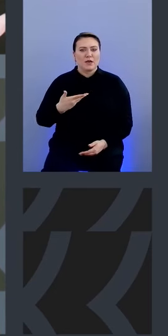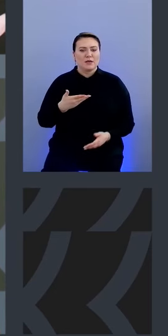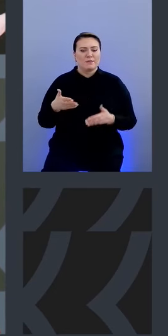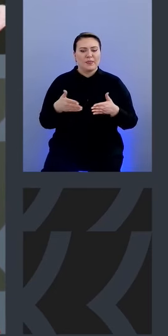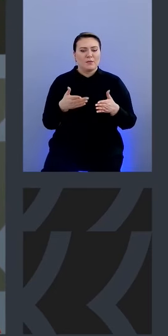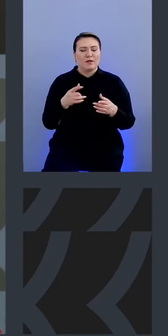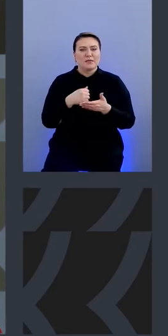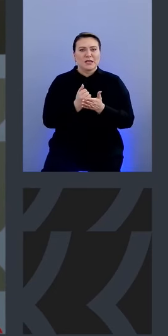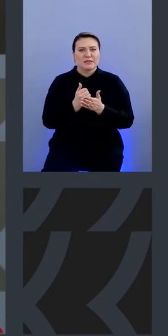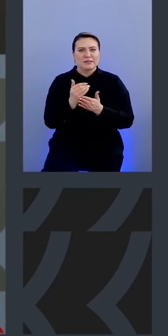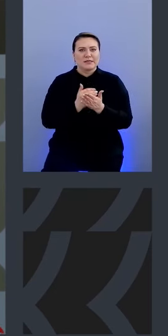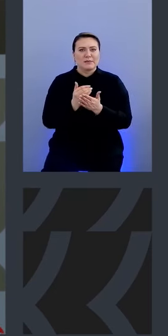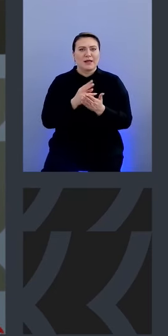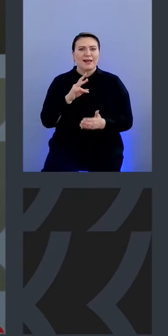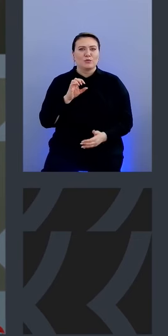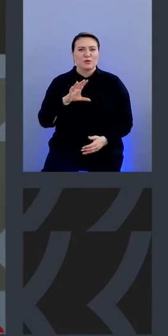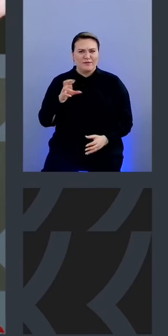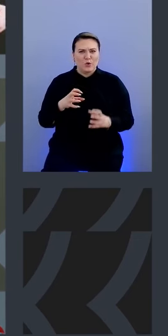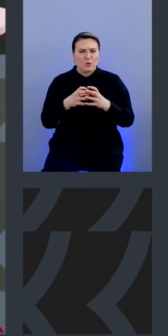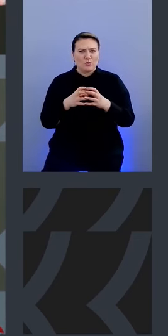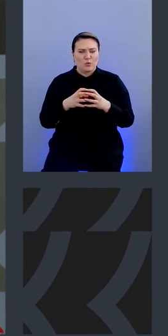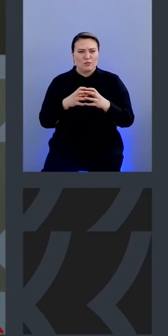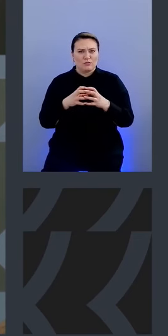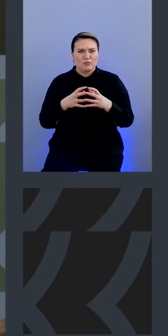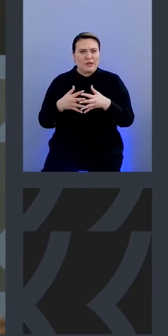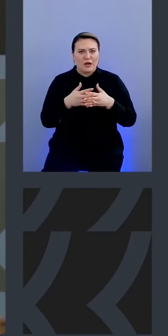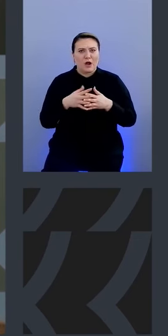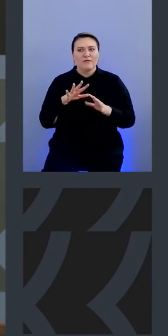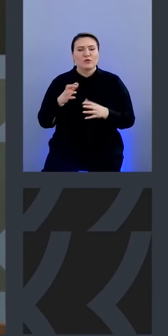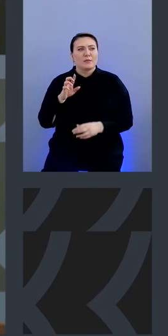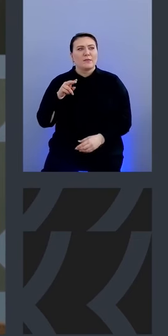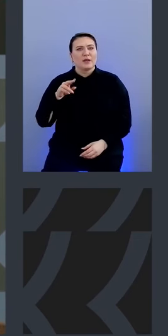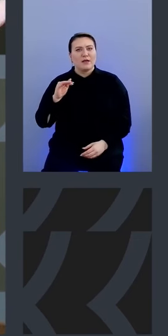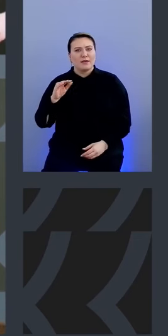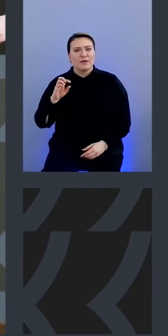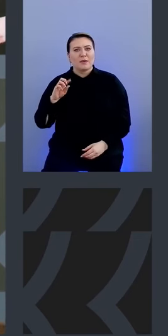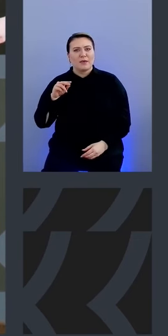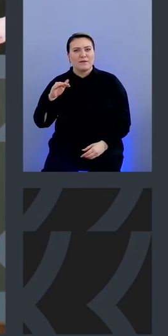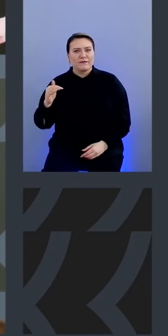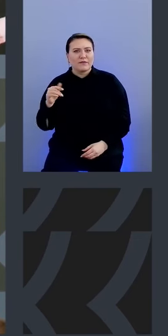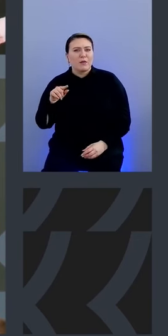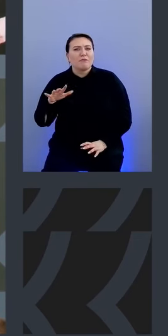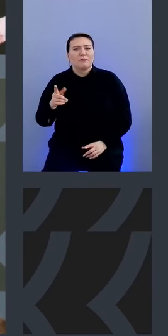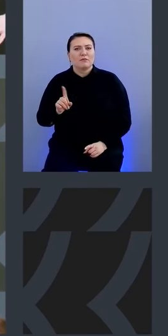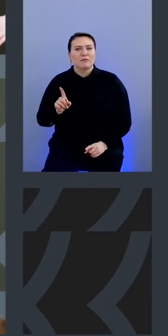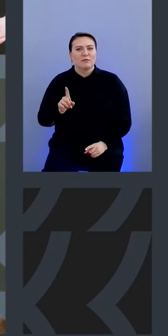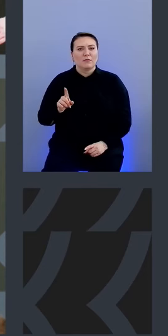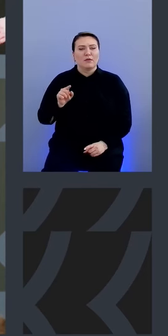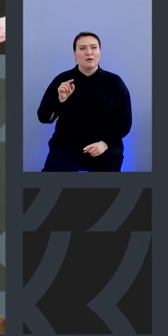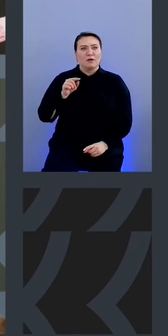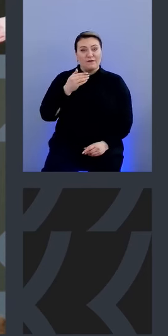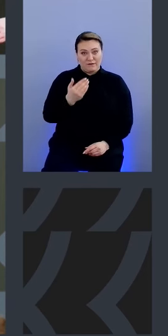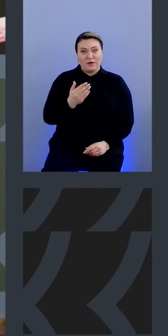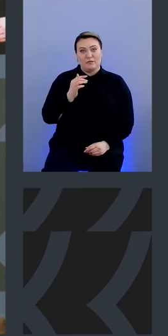стандартным сетям линукс там вроде все ядро логирует а в случае bpf там логи с темными вызовами все такое это